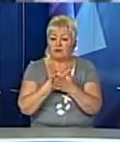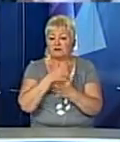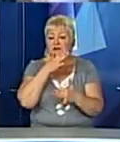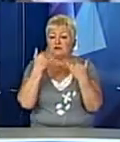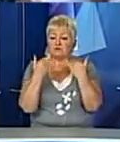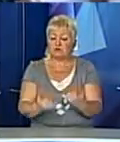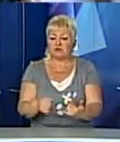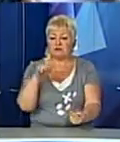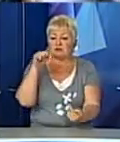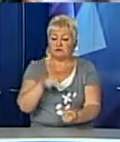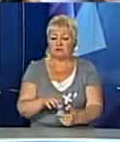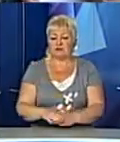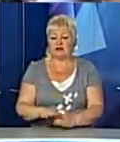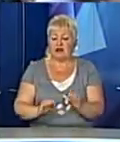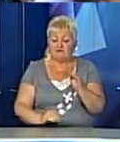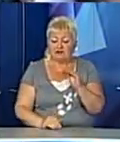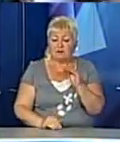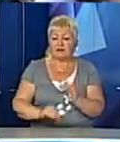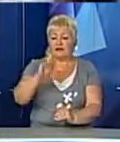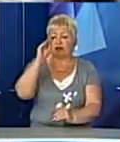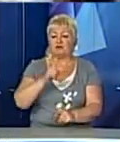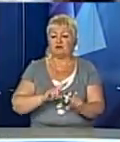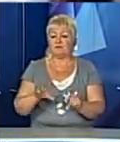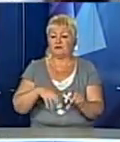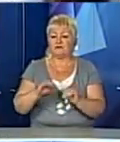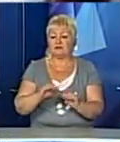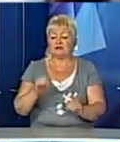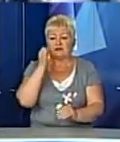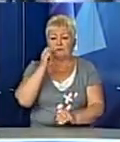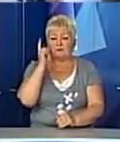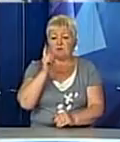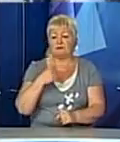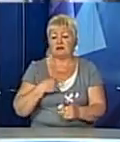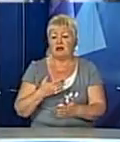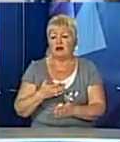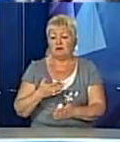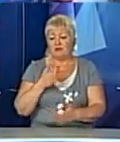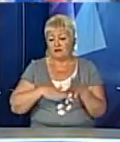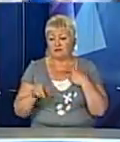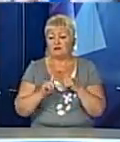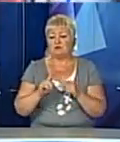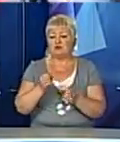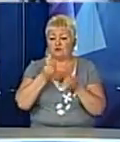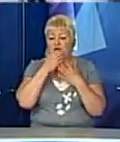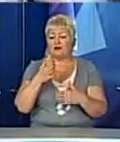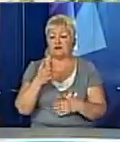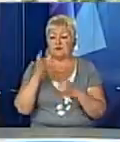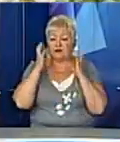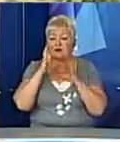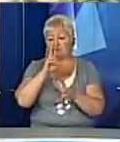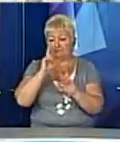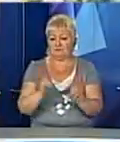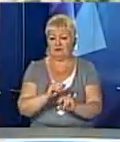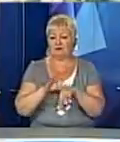Справді, дуже багато людей. Від маленьких до найбільших, до дідусів, до лісів прабарці є. Ми тішимося, що «Файному радіо» завжди вдається робити дуже гарні свята.